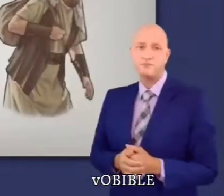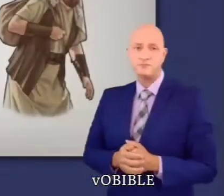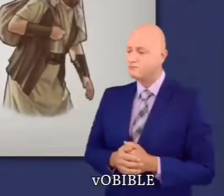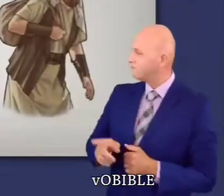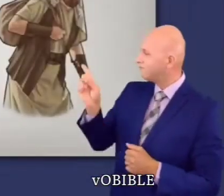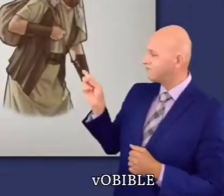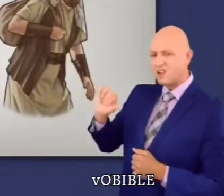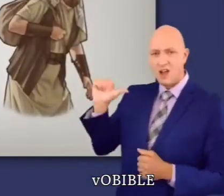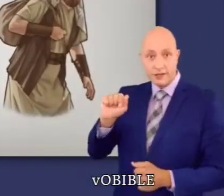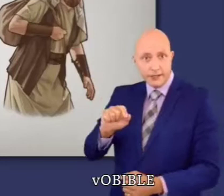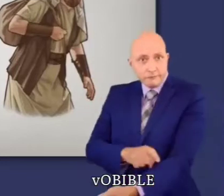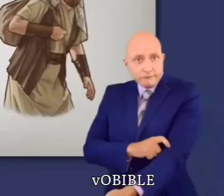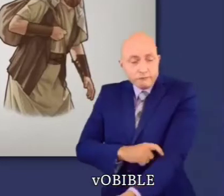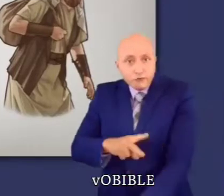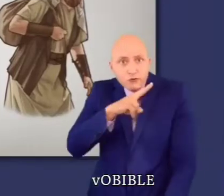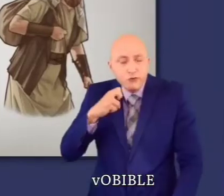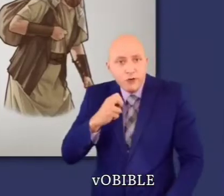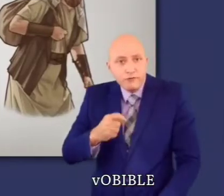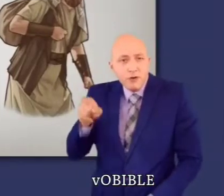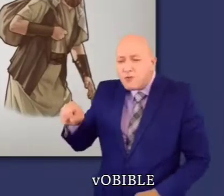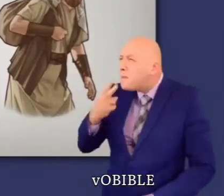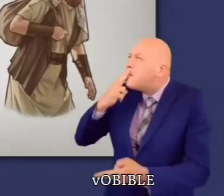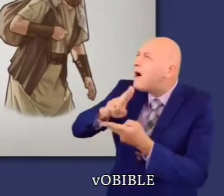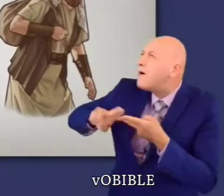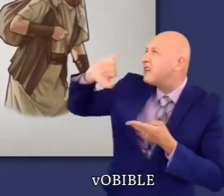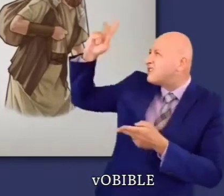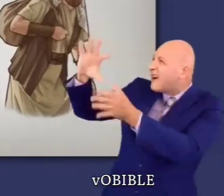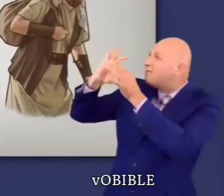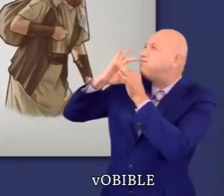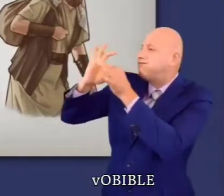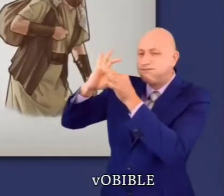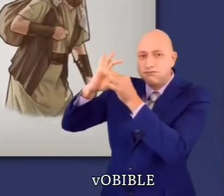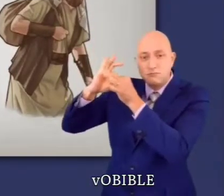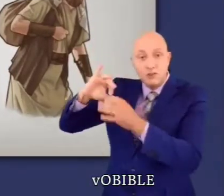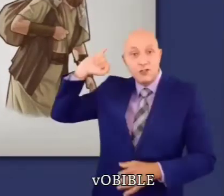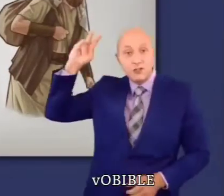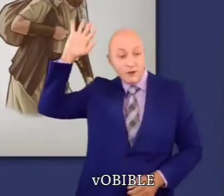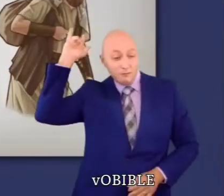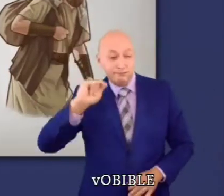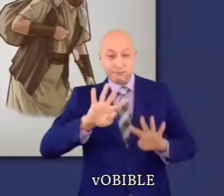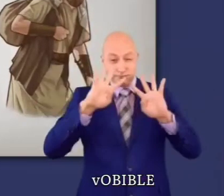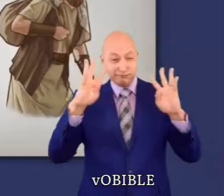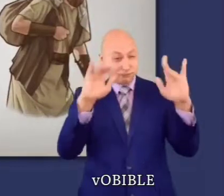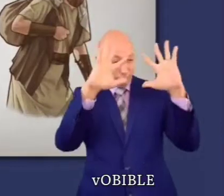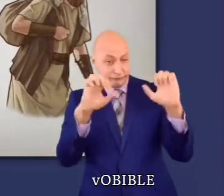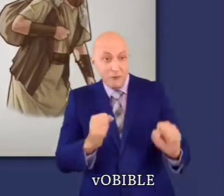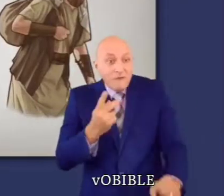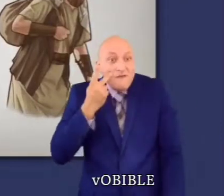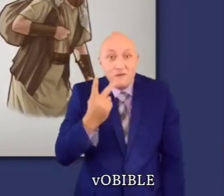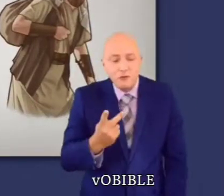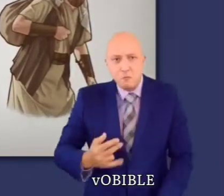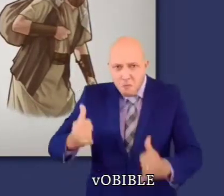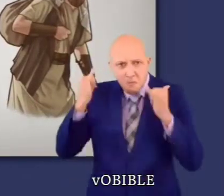Akan, lui, était un membre de la nation vouée à Dieu et il a vu Jéhovah faire tomber les murailles de Jéricho. Mais il a été mis